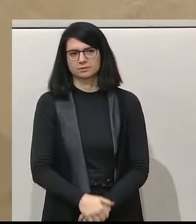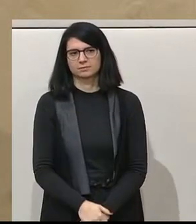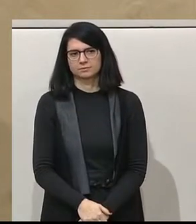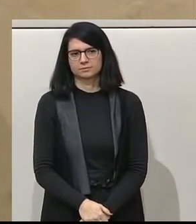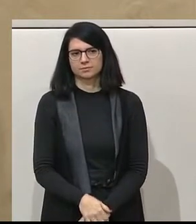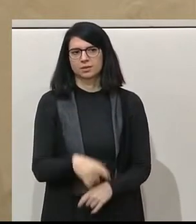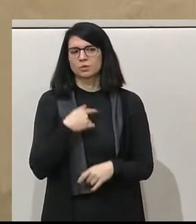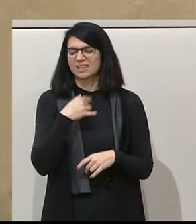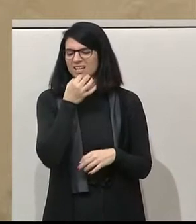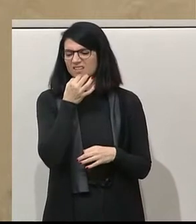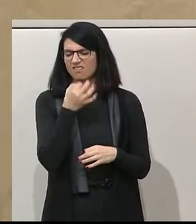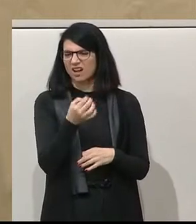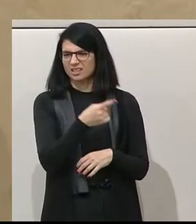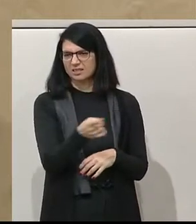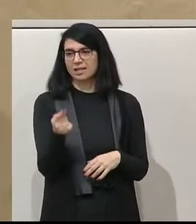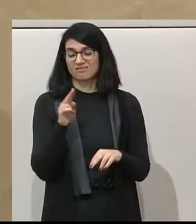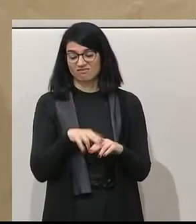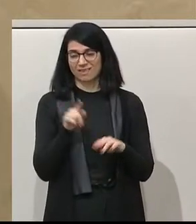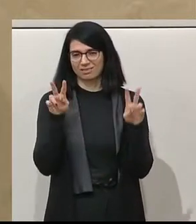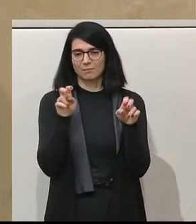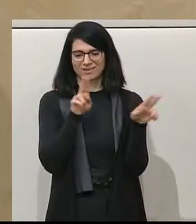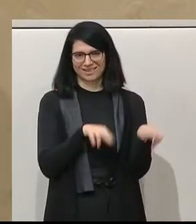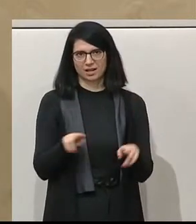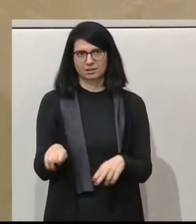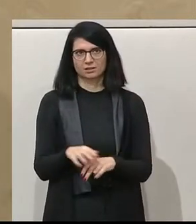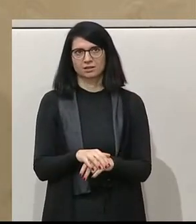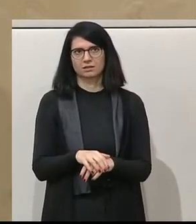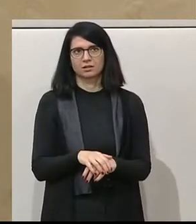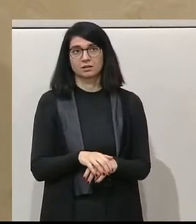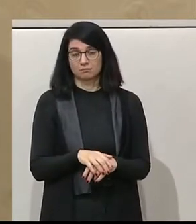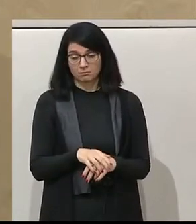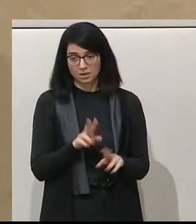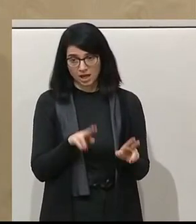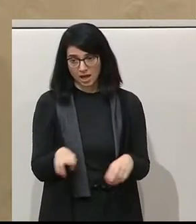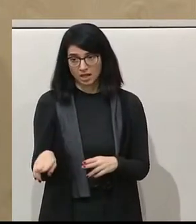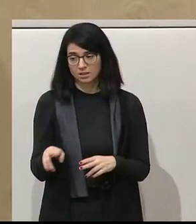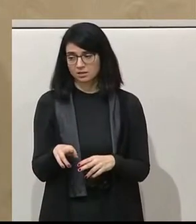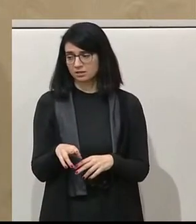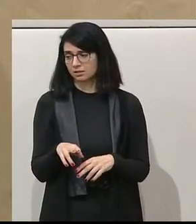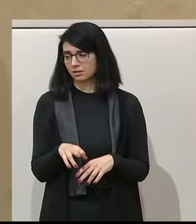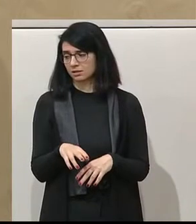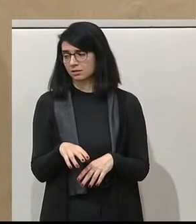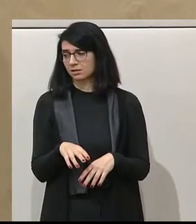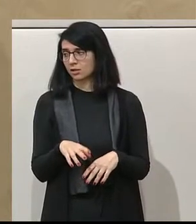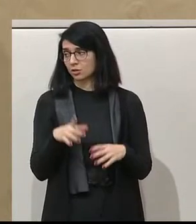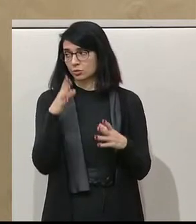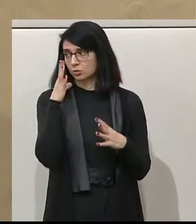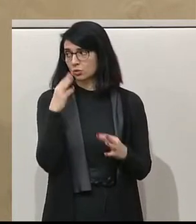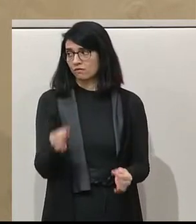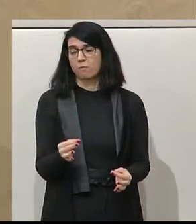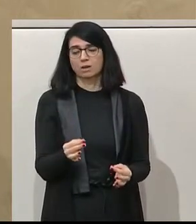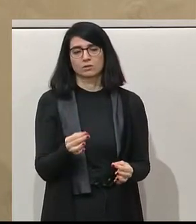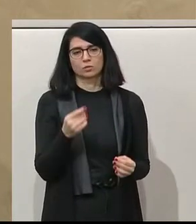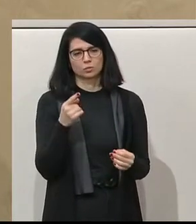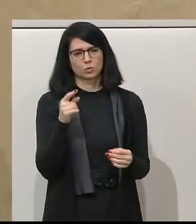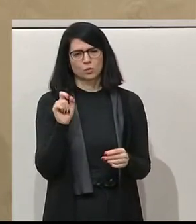Und ich frage Sie, wenn wir über Gerechtigkeit sprechen, ist es gerecht, dass jetzt scheinbar sofort, und der Herr